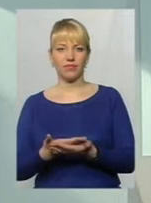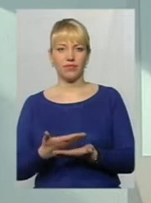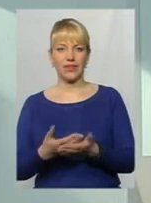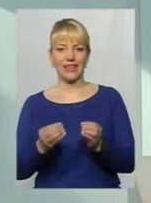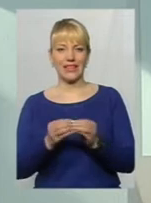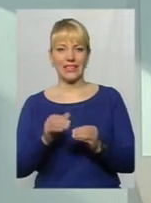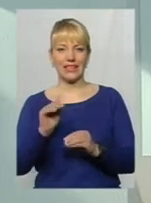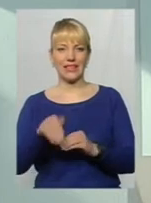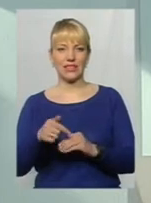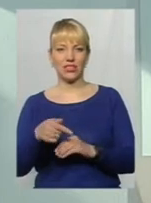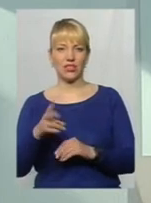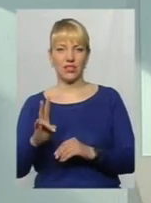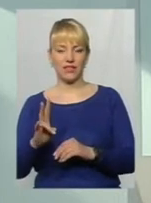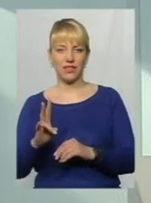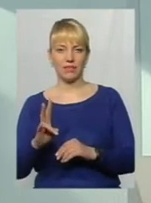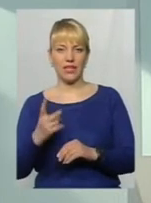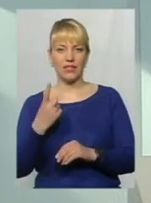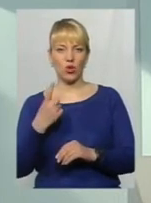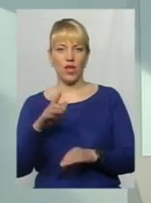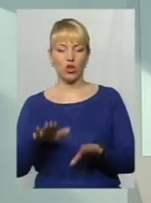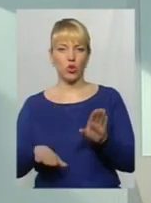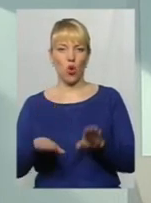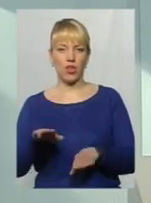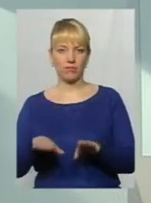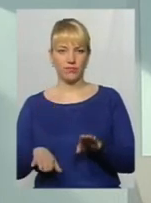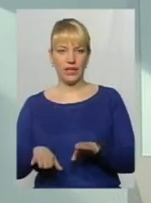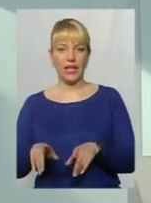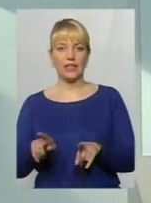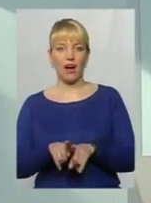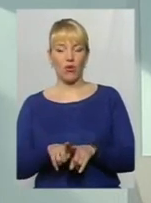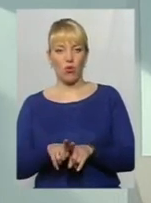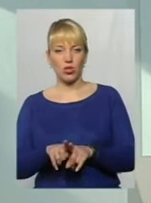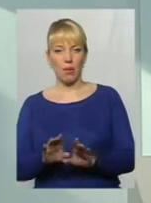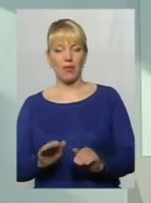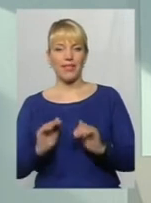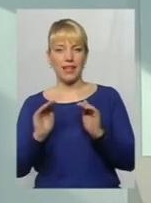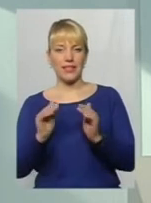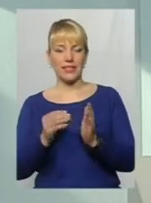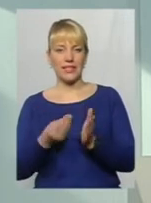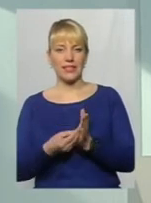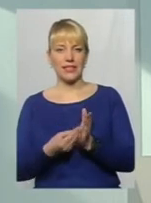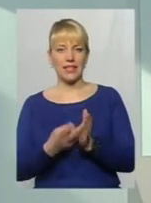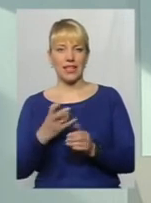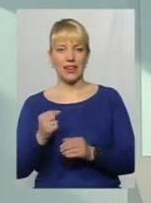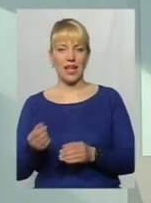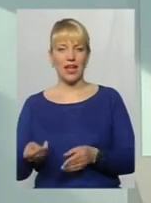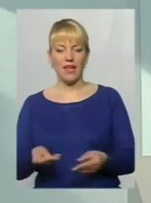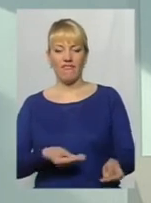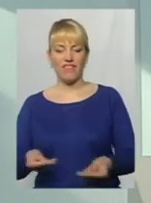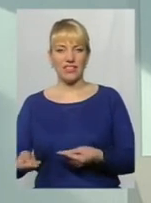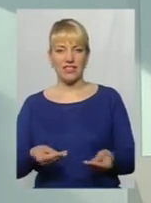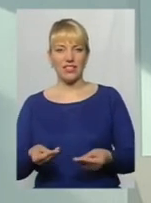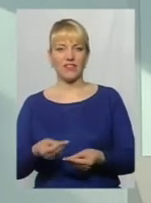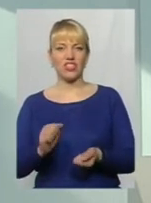10 тисяч гривень. Це за тонну. Також піднялися ціни і на відсів, і на